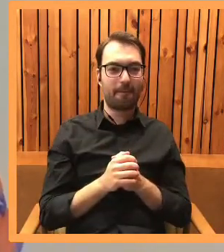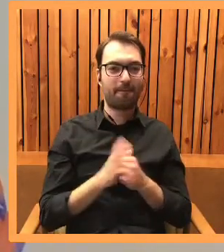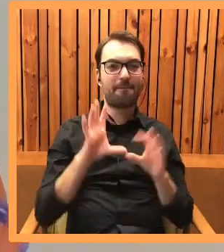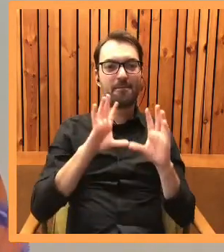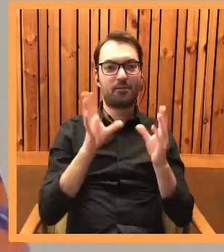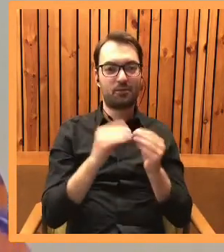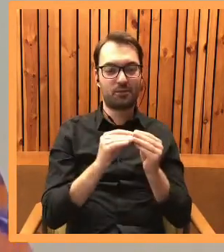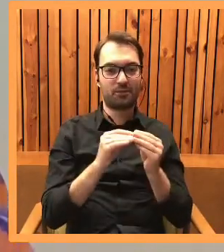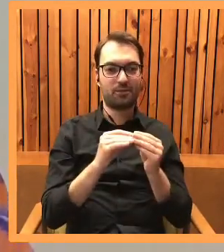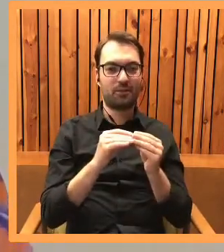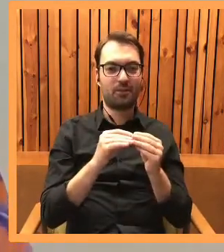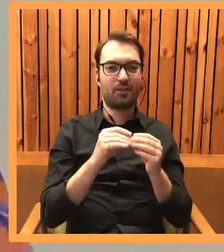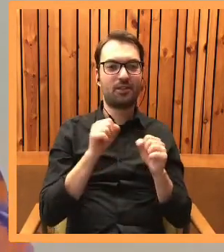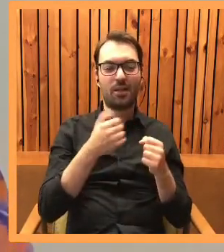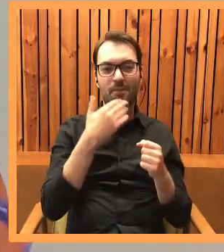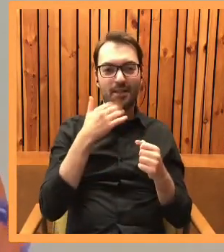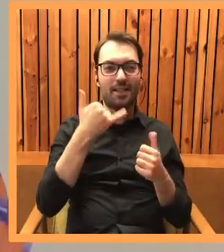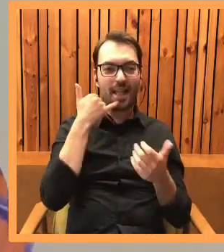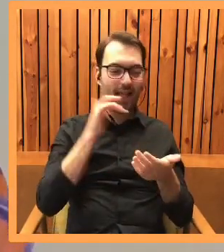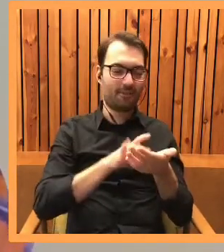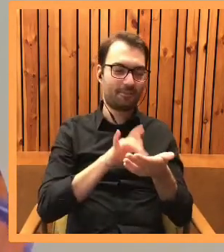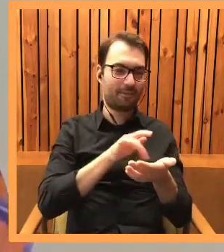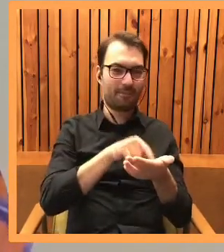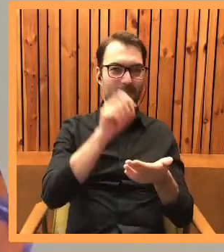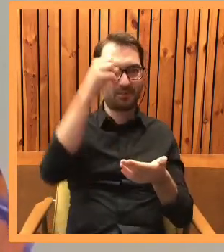działa za pomocą komórki, smartfona.